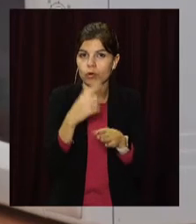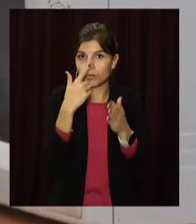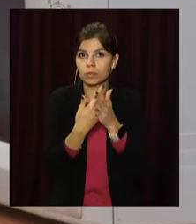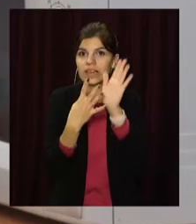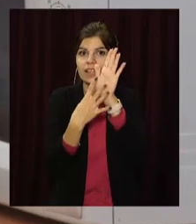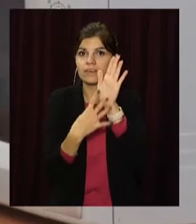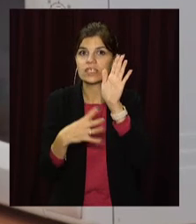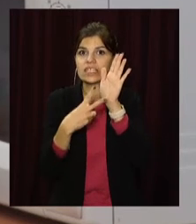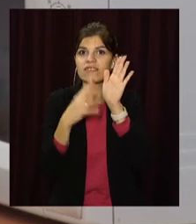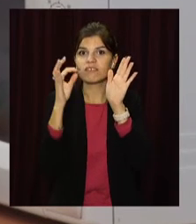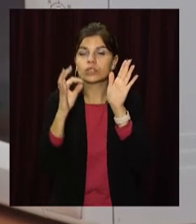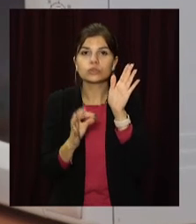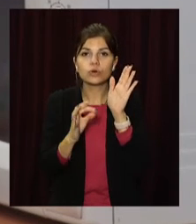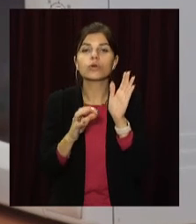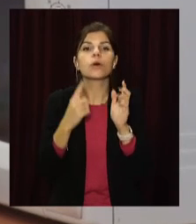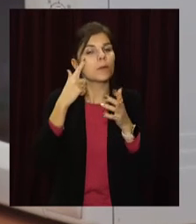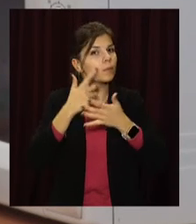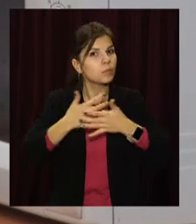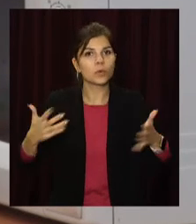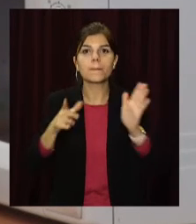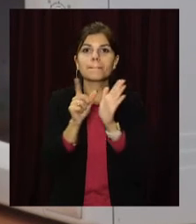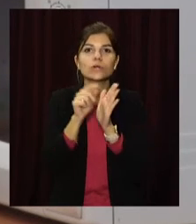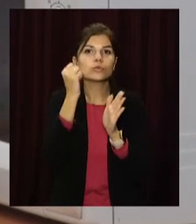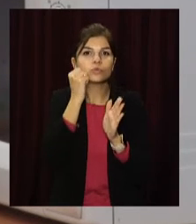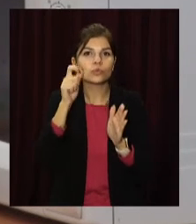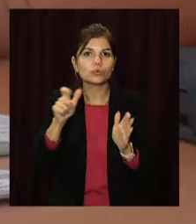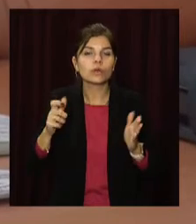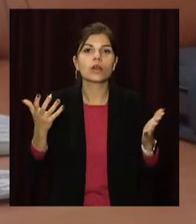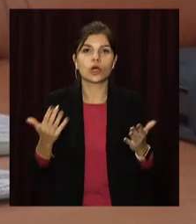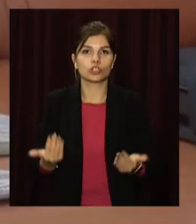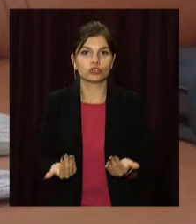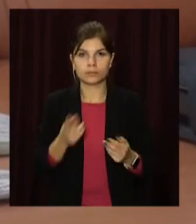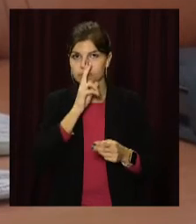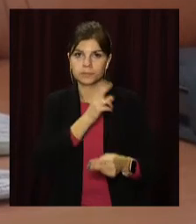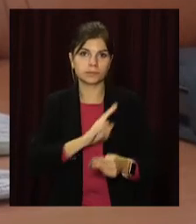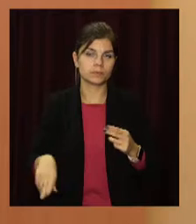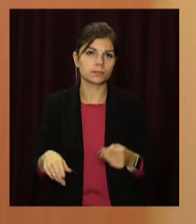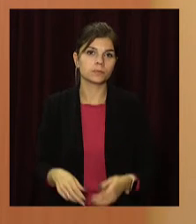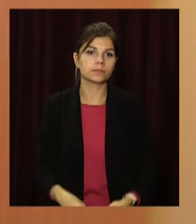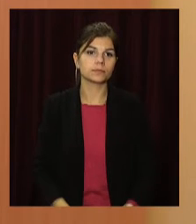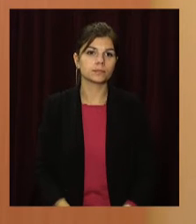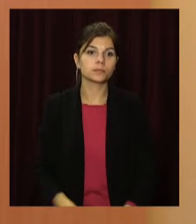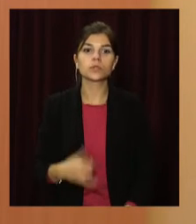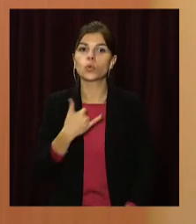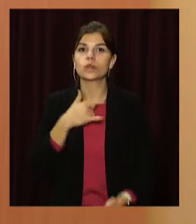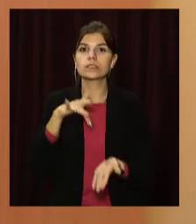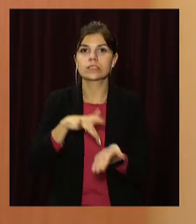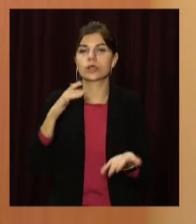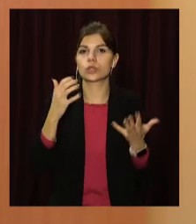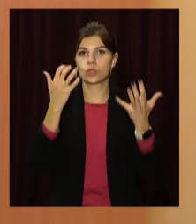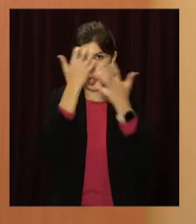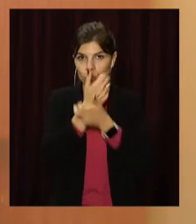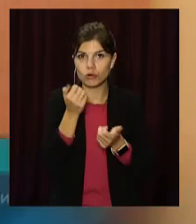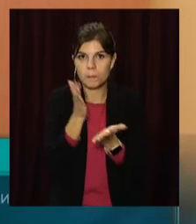97%. Переважна більшість – пенсіонери, які втратили житло. У нас центр ночного